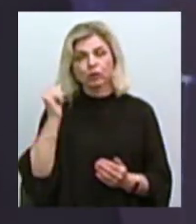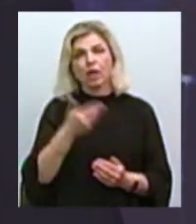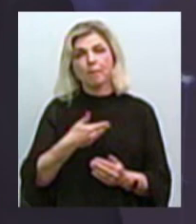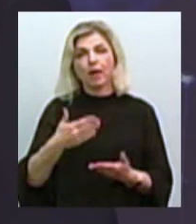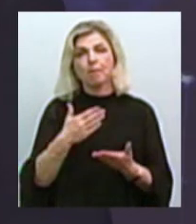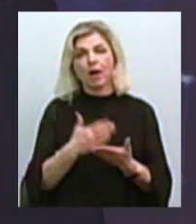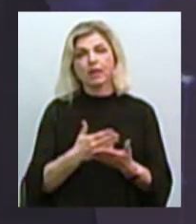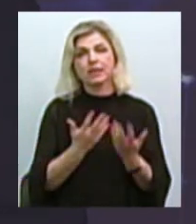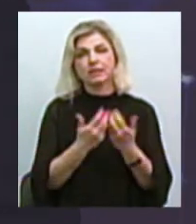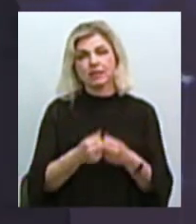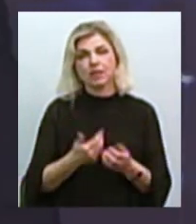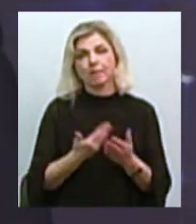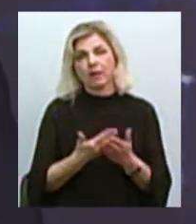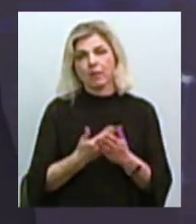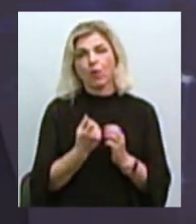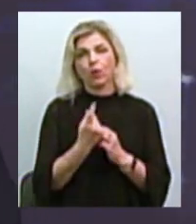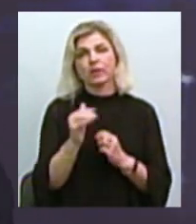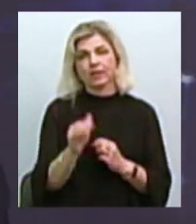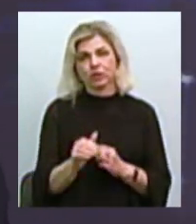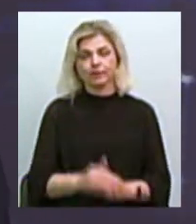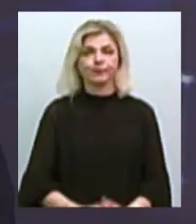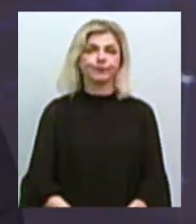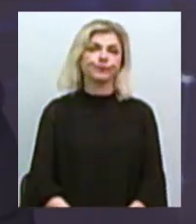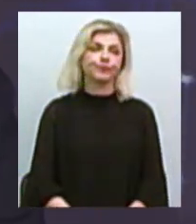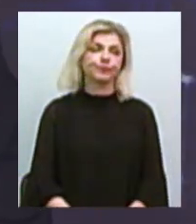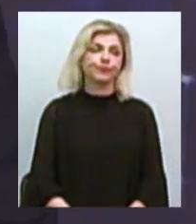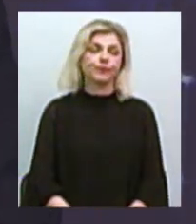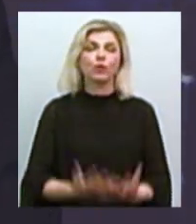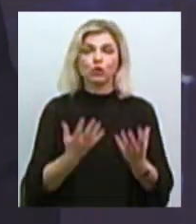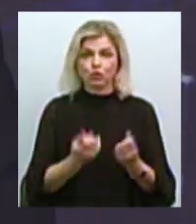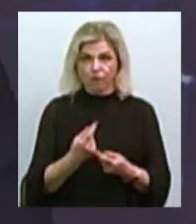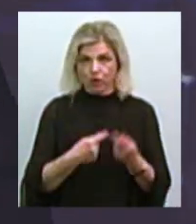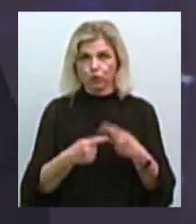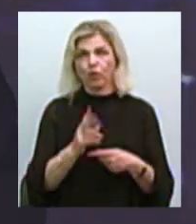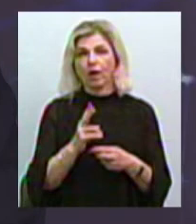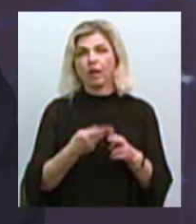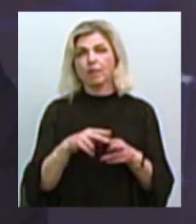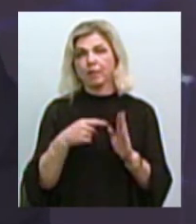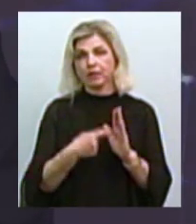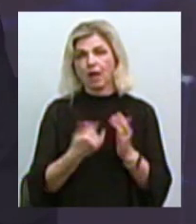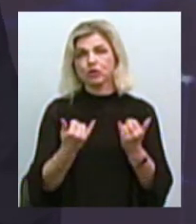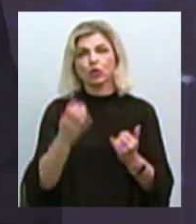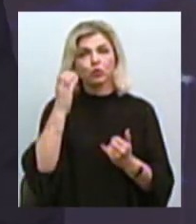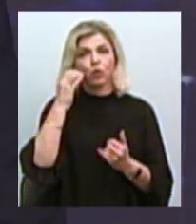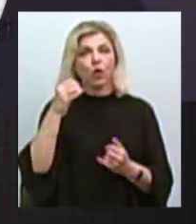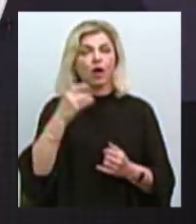статистику десь приблизно 11 тисяч. Що повернемо до цього питання. А зараз послухаємо жодяча, будь ласка, ви в ефірі.